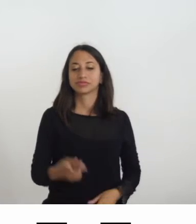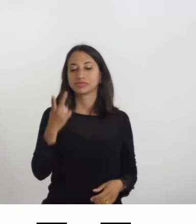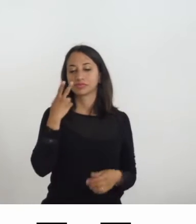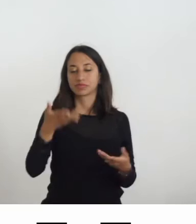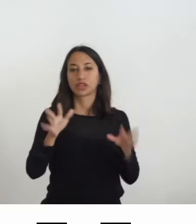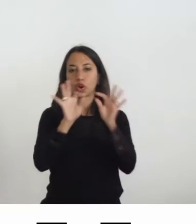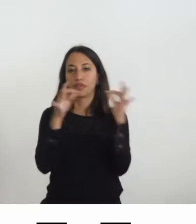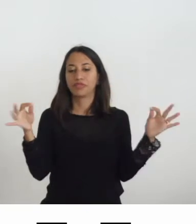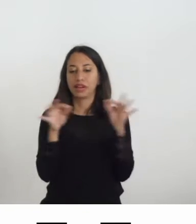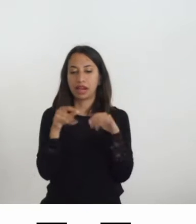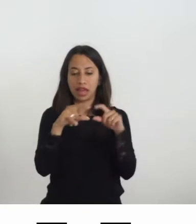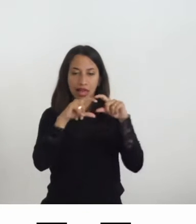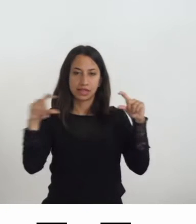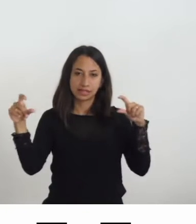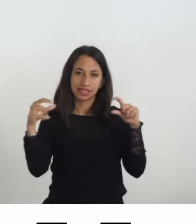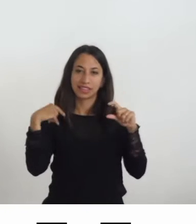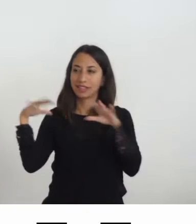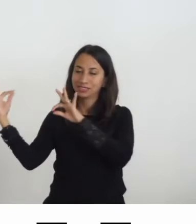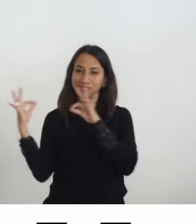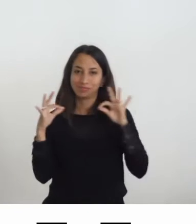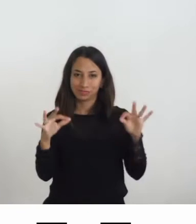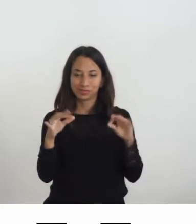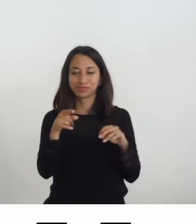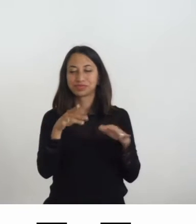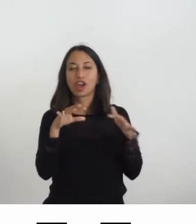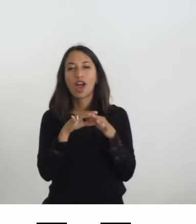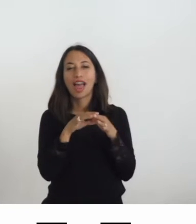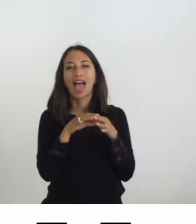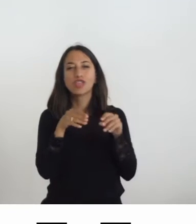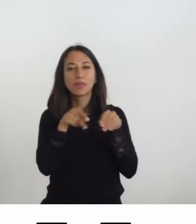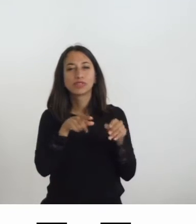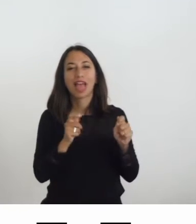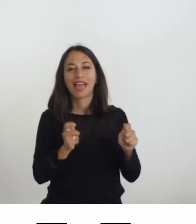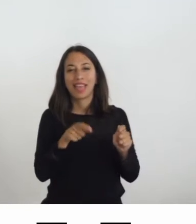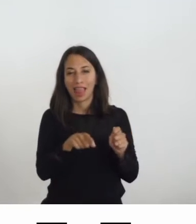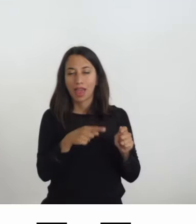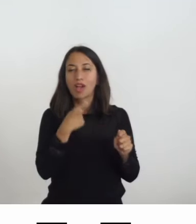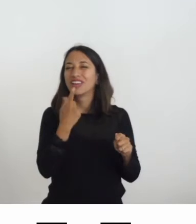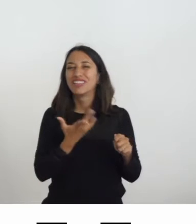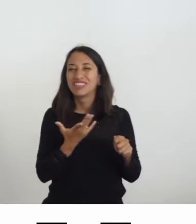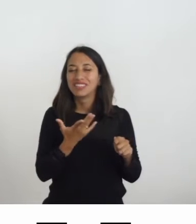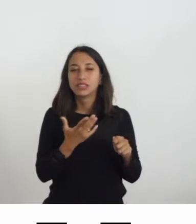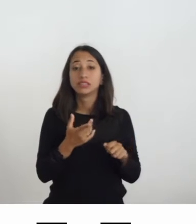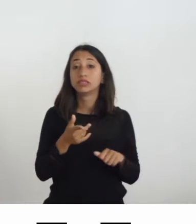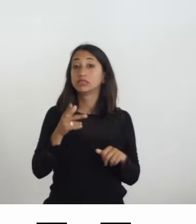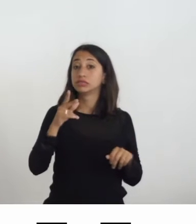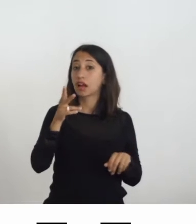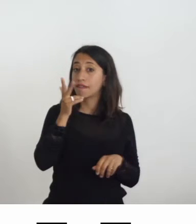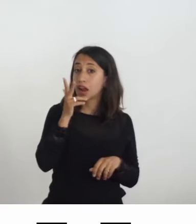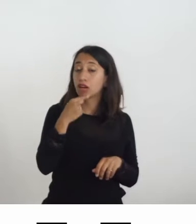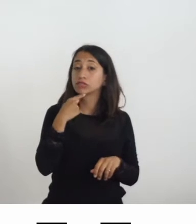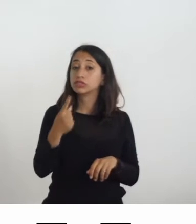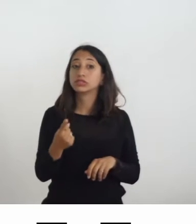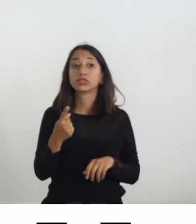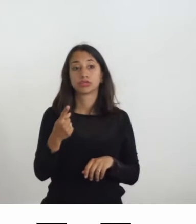la prima direttamente dal catalogo di quel museo in cui dice in Francia il proibito